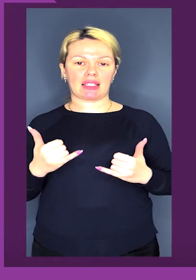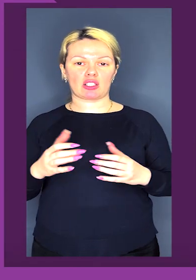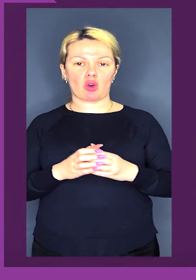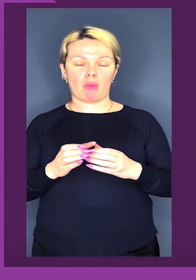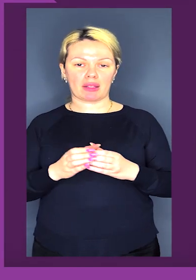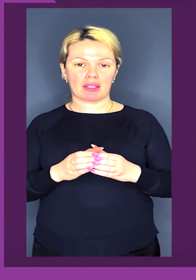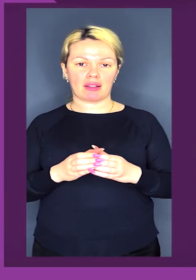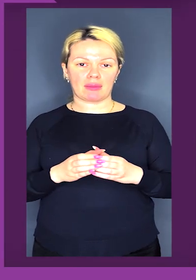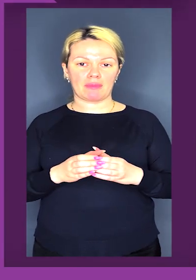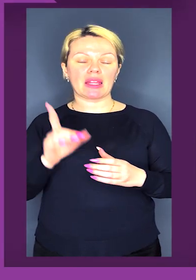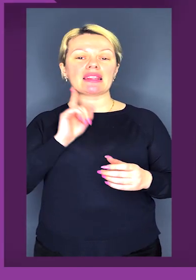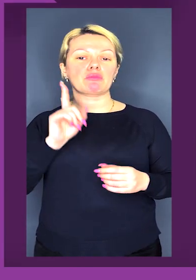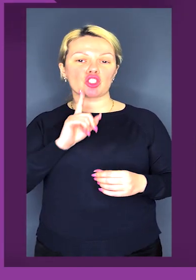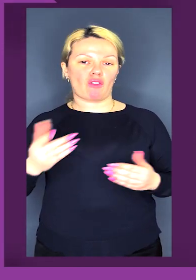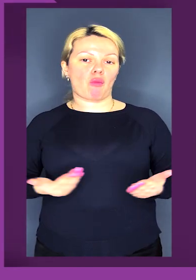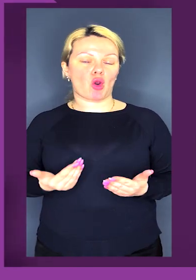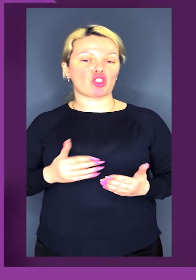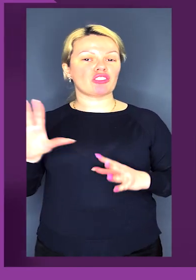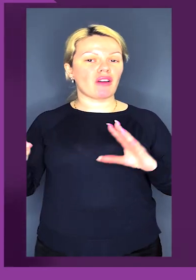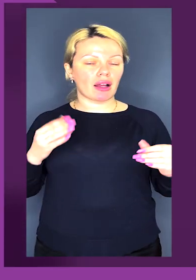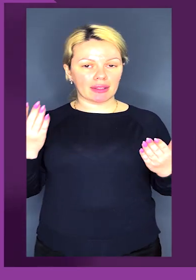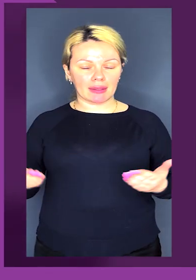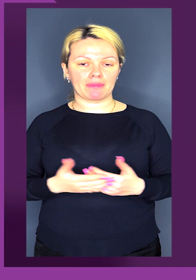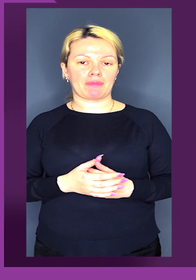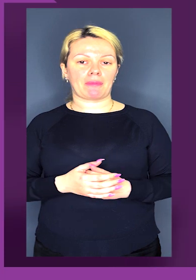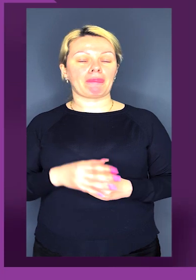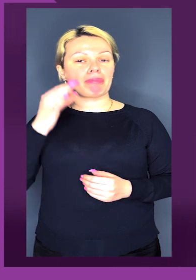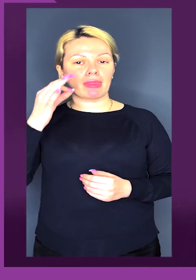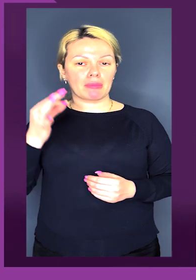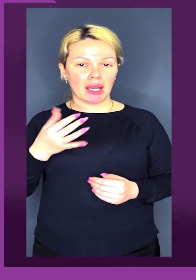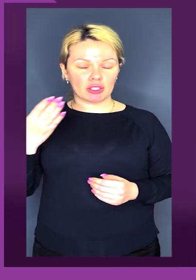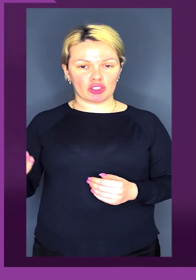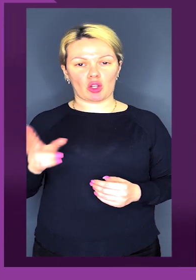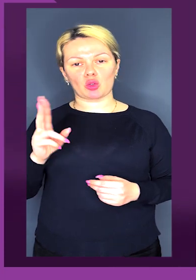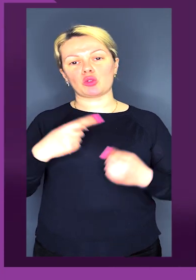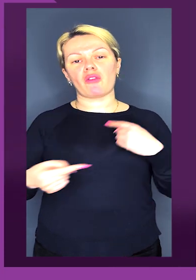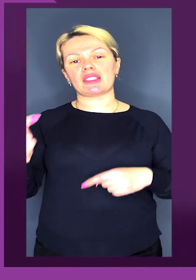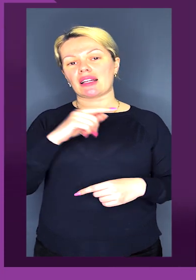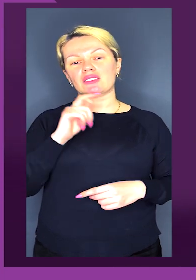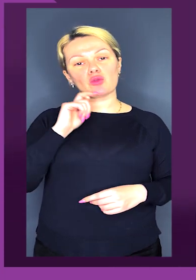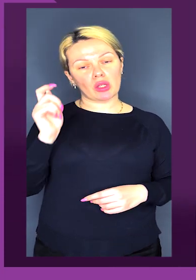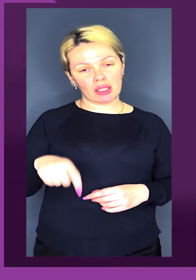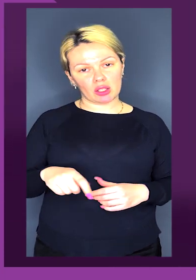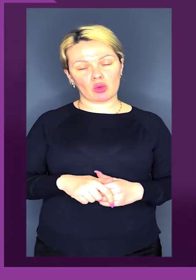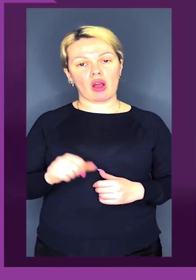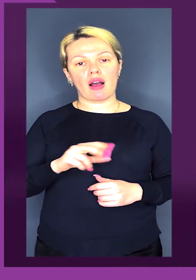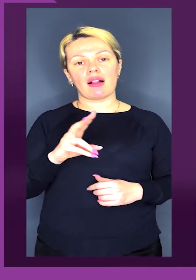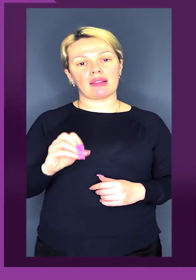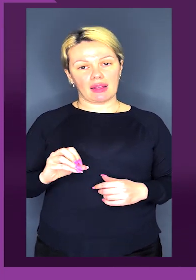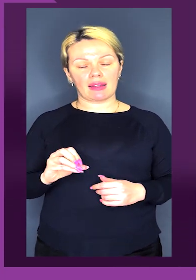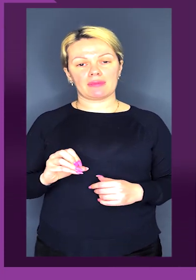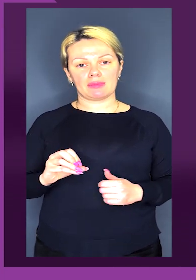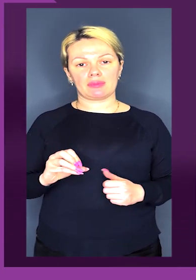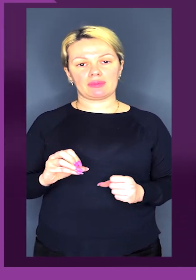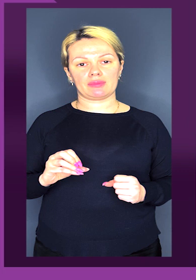команда тимчасово проживає. Це Німеччина, хтось повертається в Україну, але